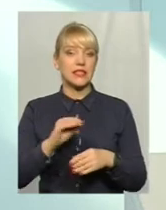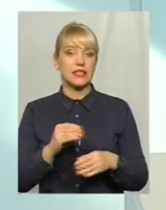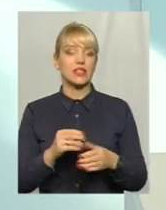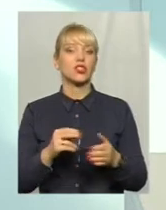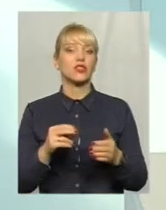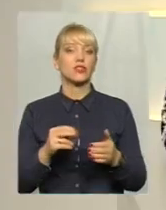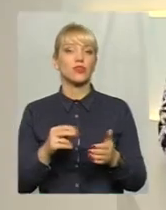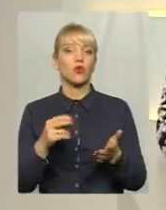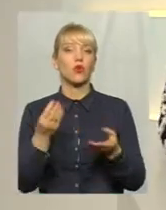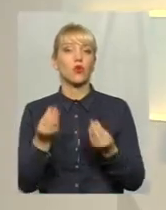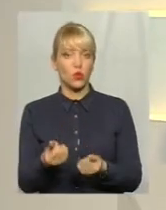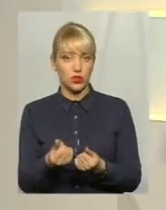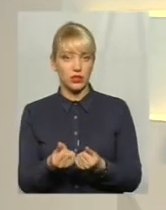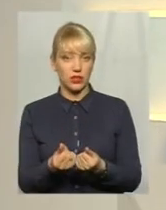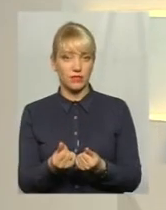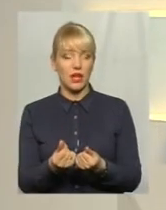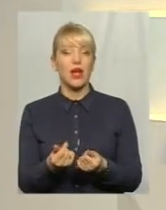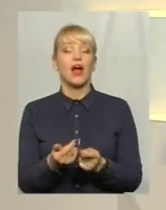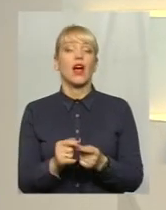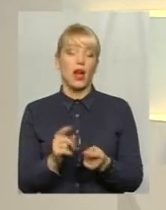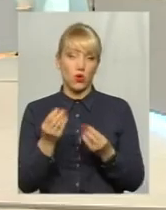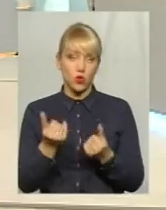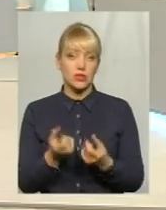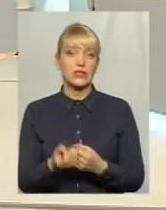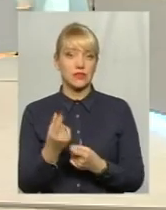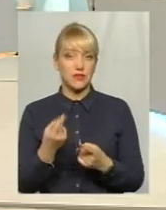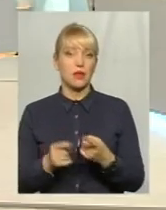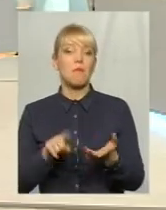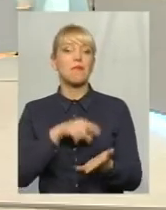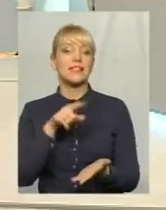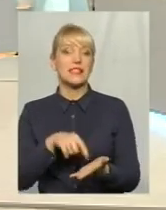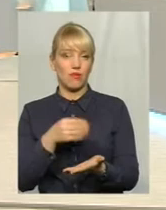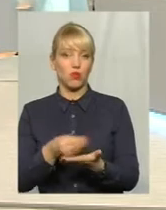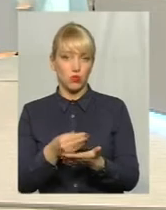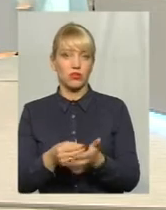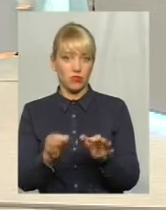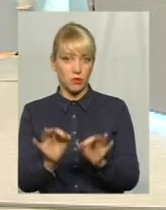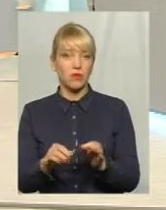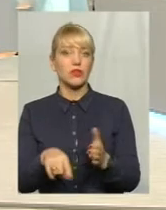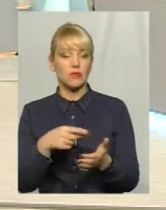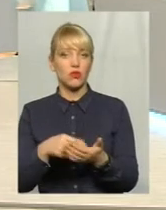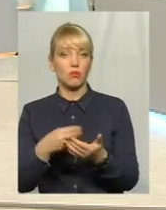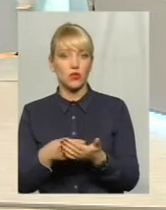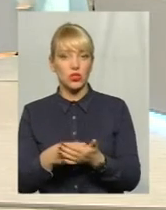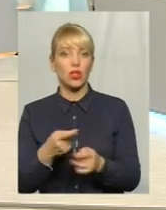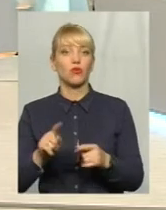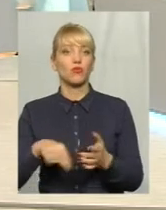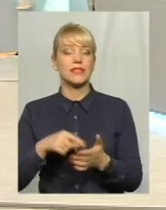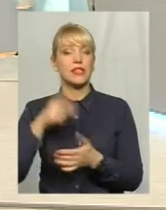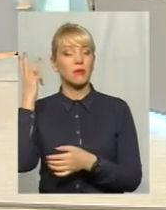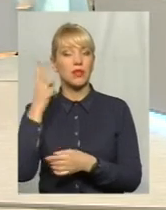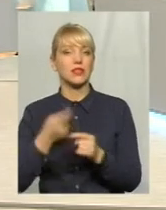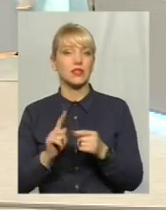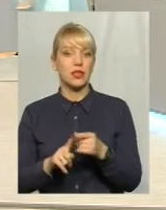Кошти з місцевого бюджету? Так, звичайно, це йдуть кошти з місцевого бюджету, в місті Хмельницькому це кошти